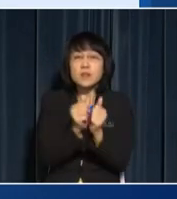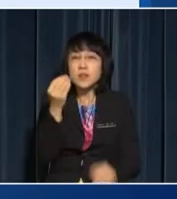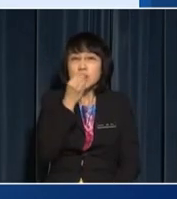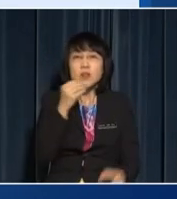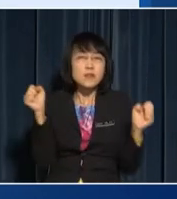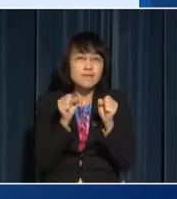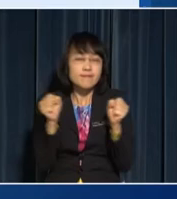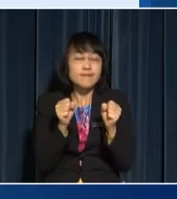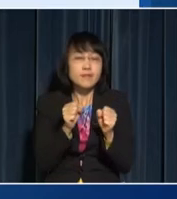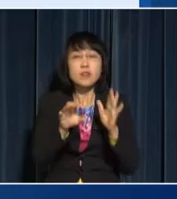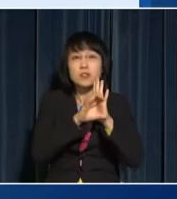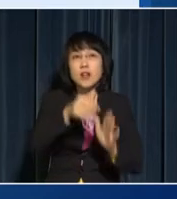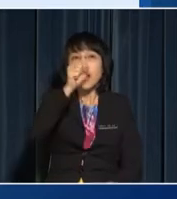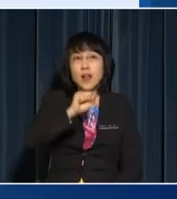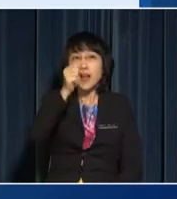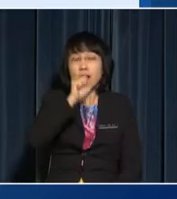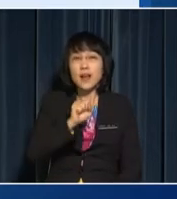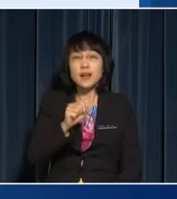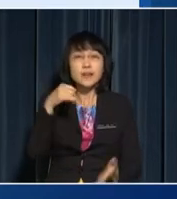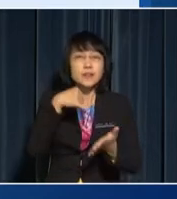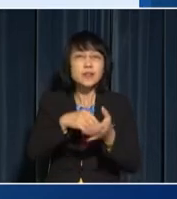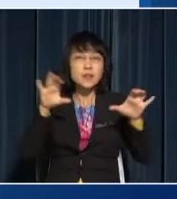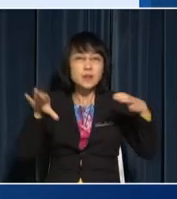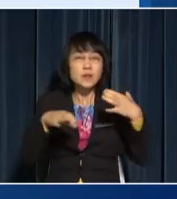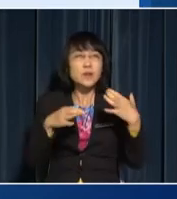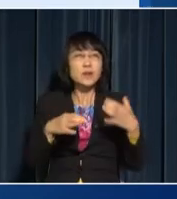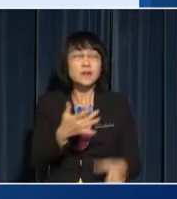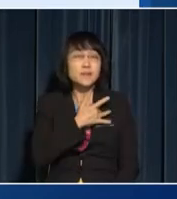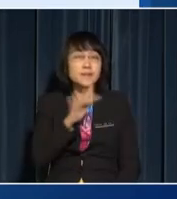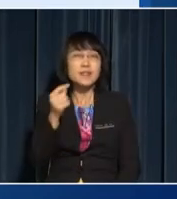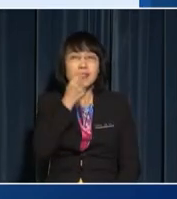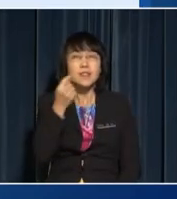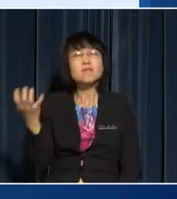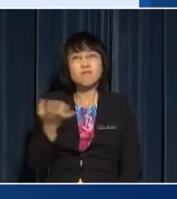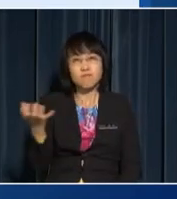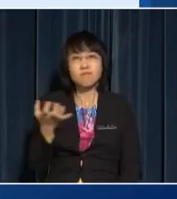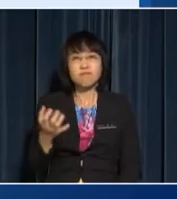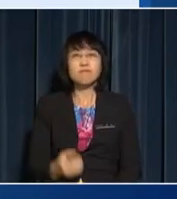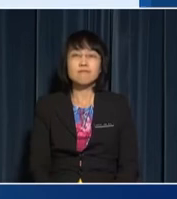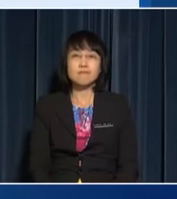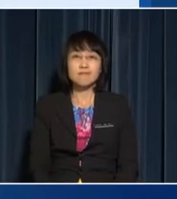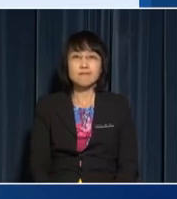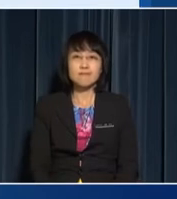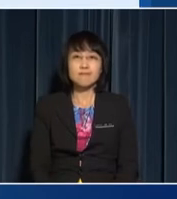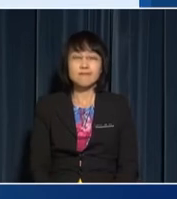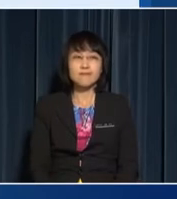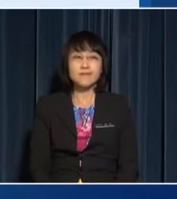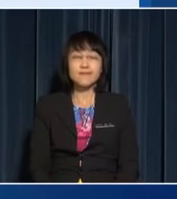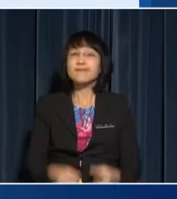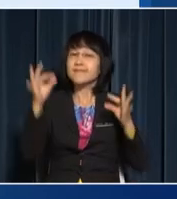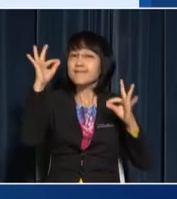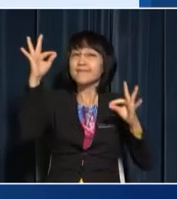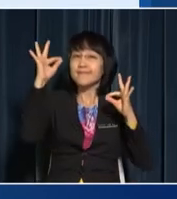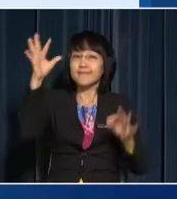something cold like ice cream It causes the sensitive tooth to ache Excellent,